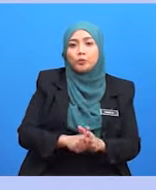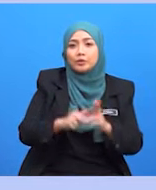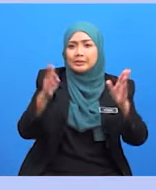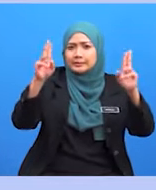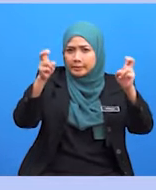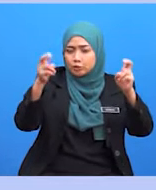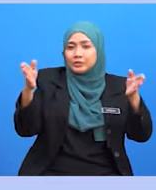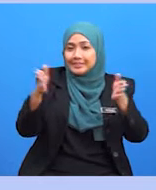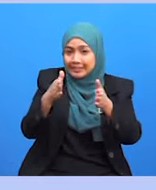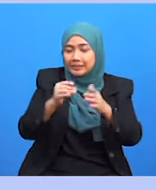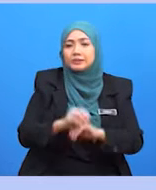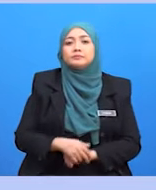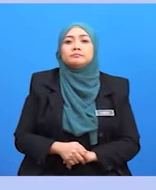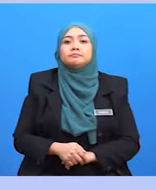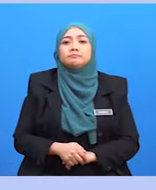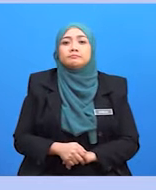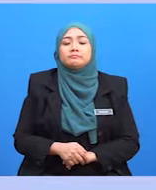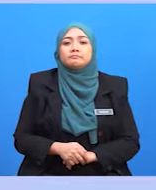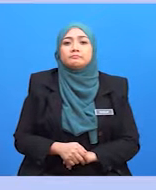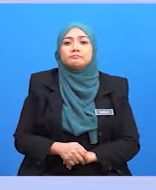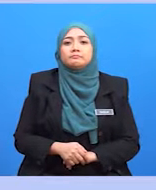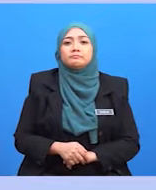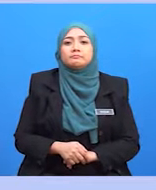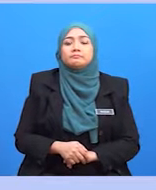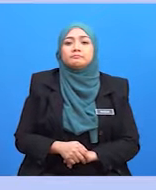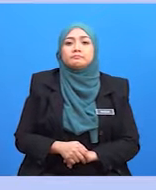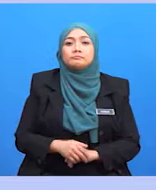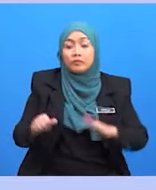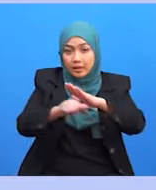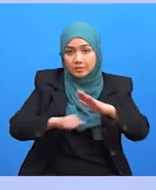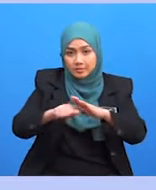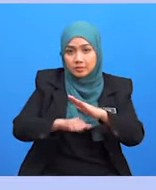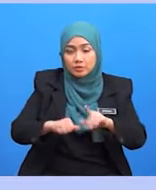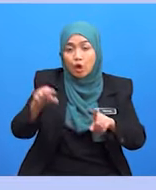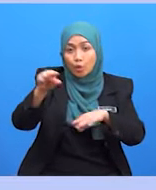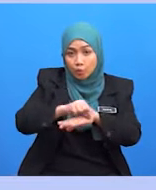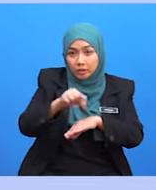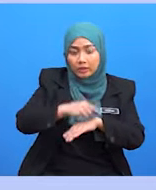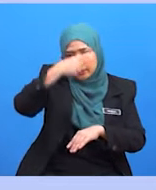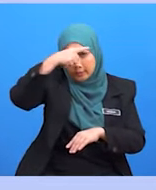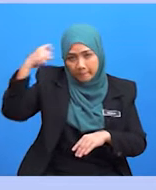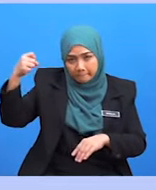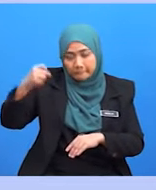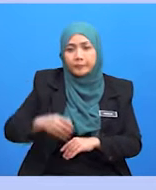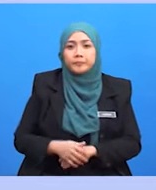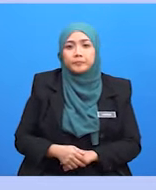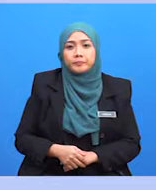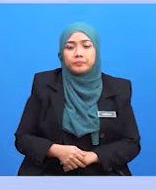tajuk. Font Gotham merupakan font asasi atau default font yang mudah